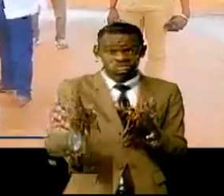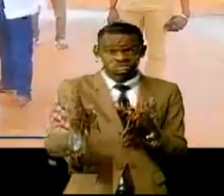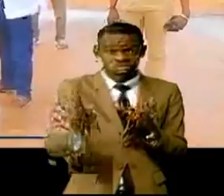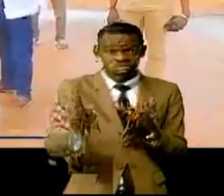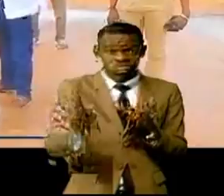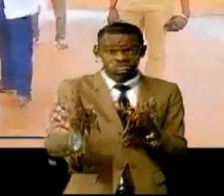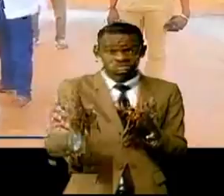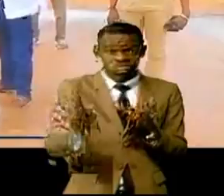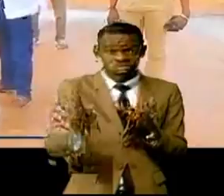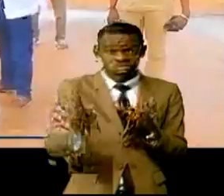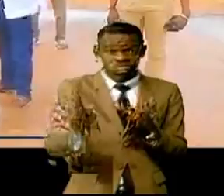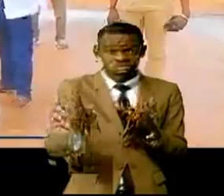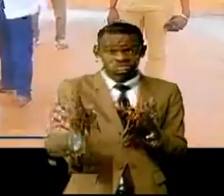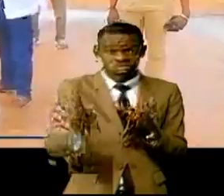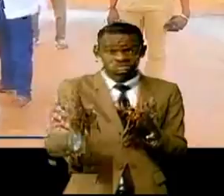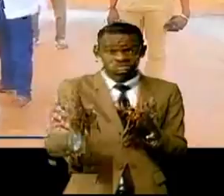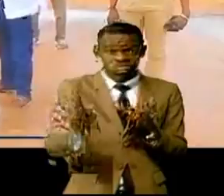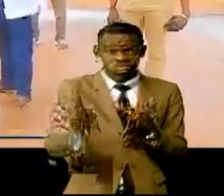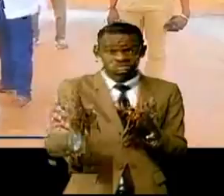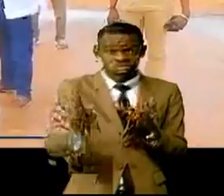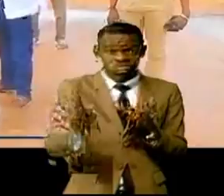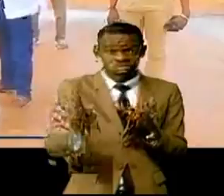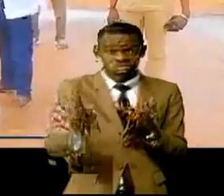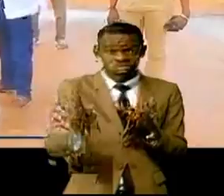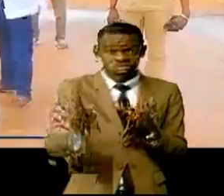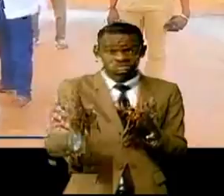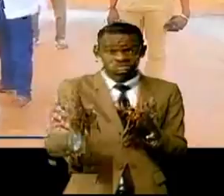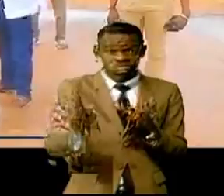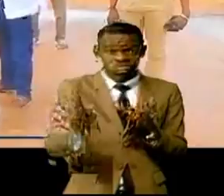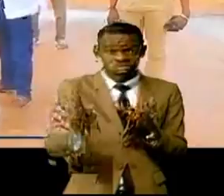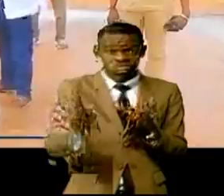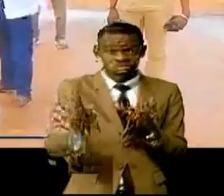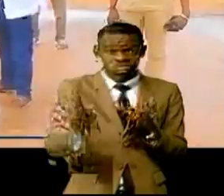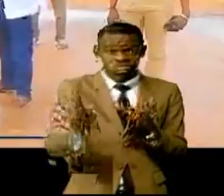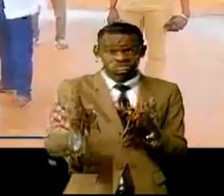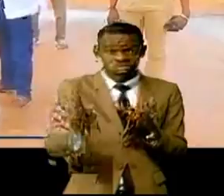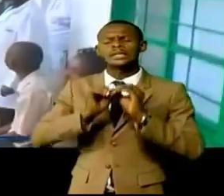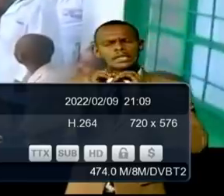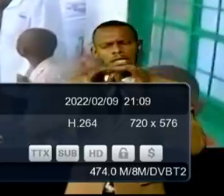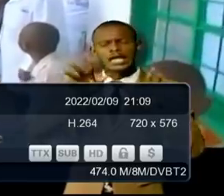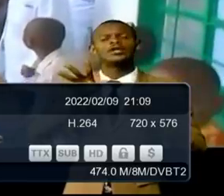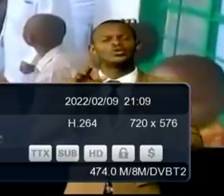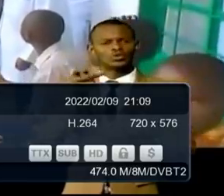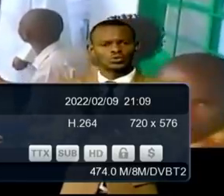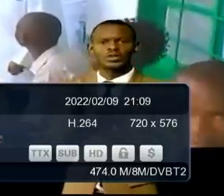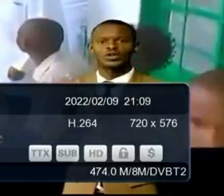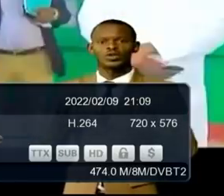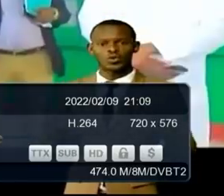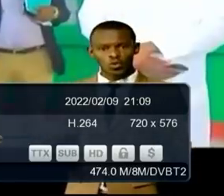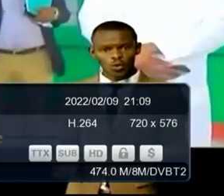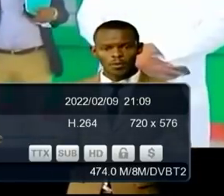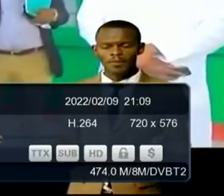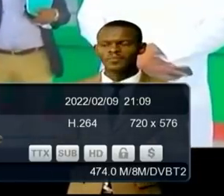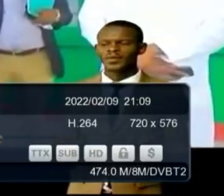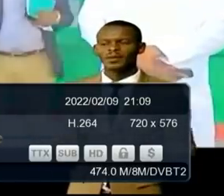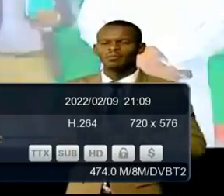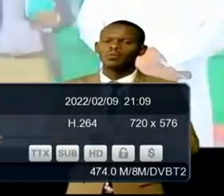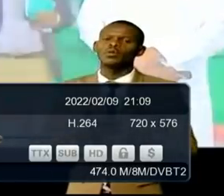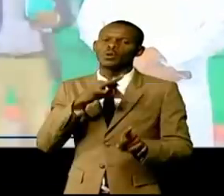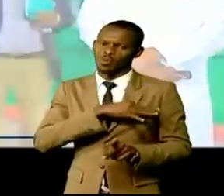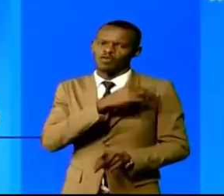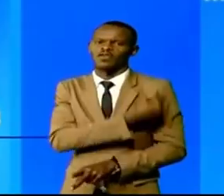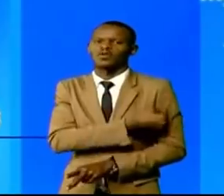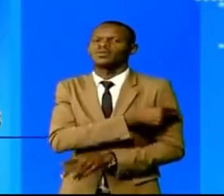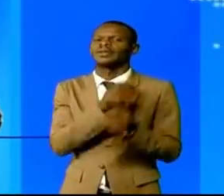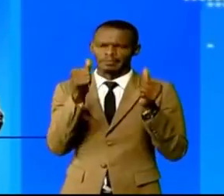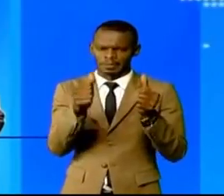rendre palpable la vision du président de la République, son Excellence Félix Antoine Tchilombo, qui met au centre le peuple d'abord.